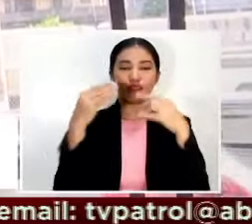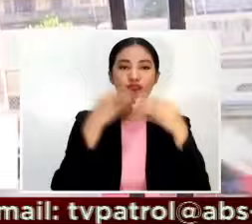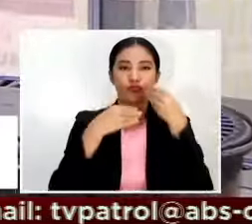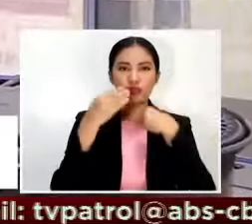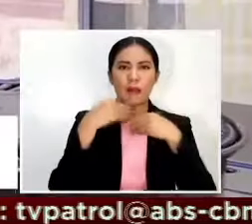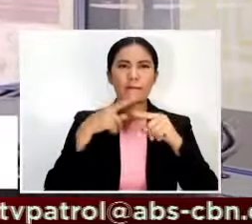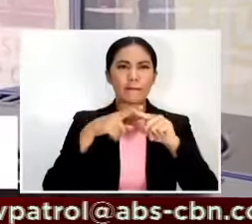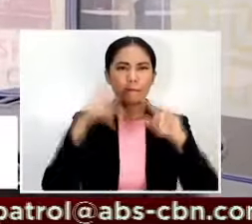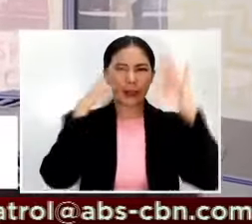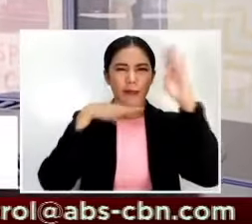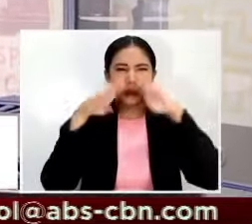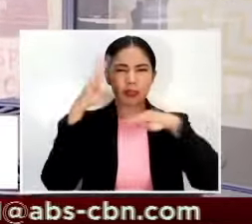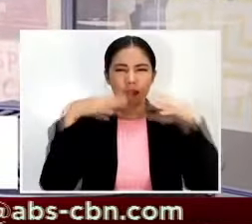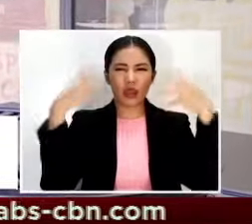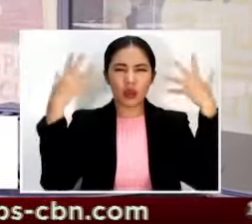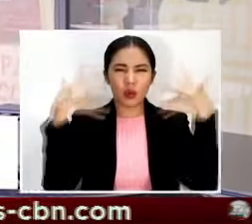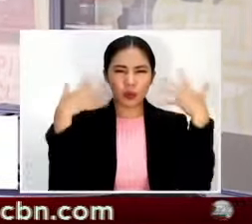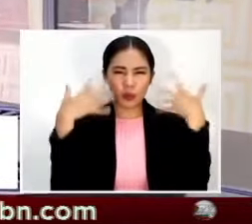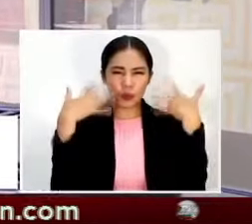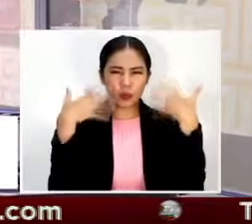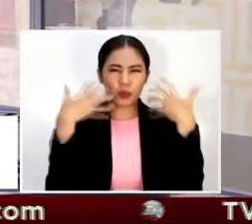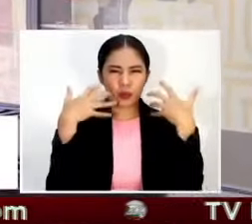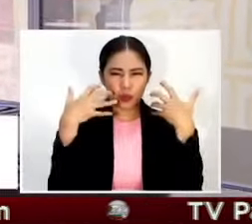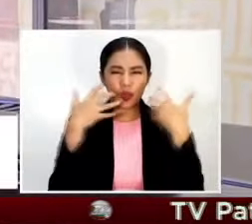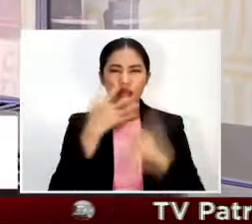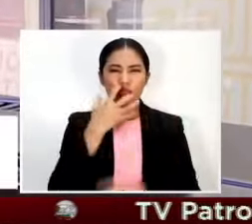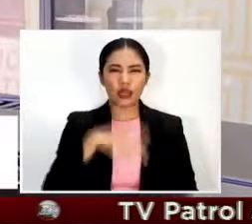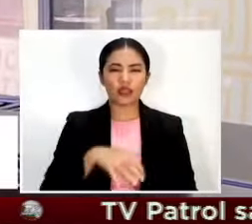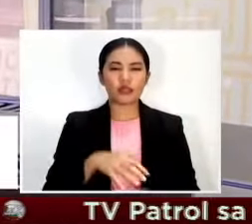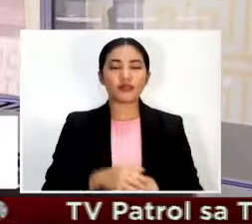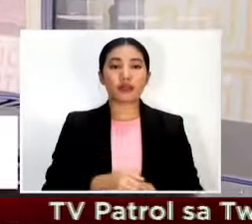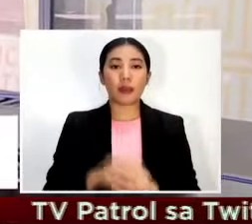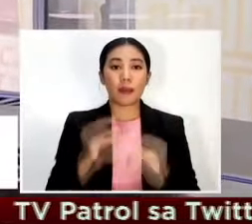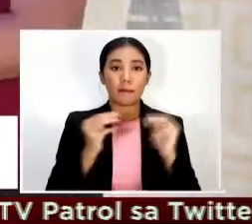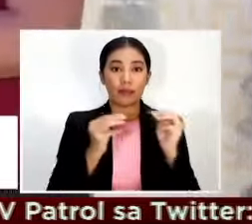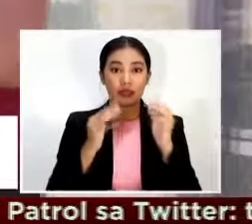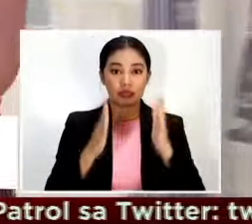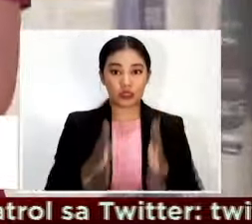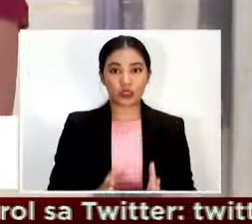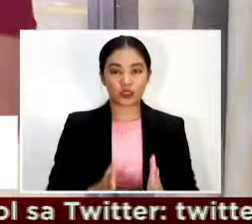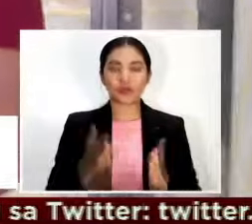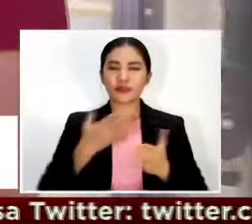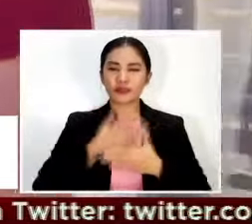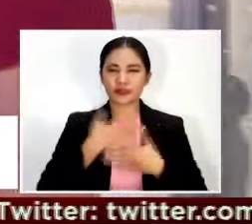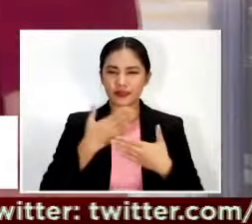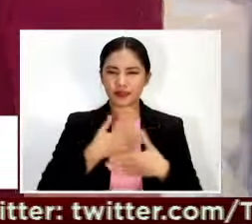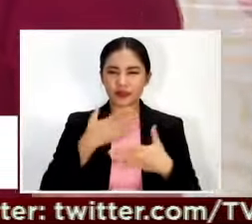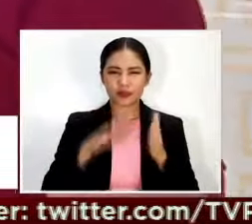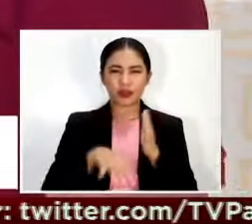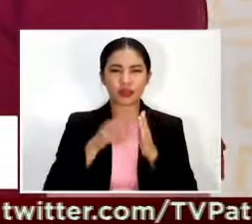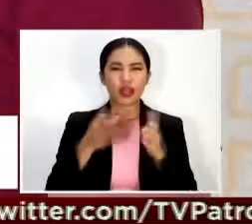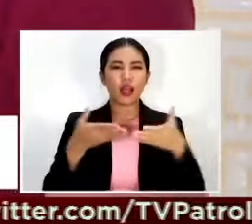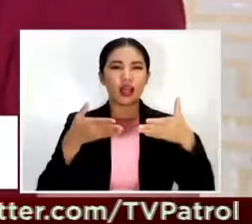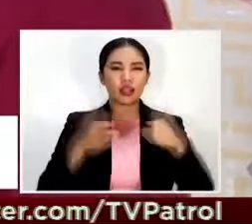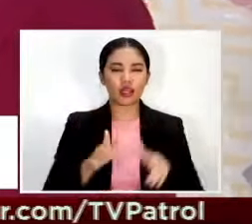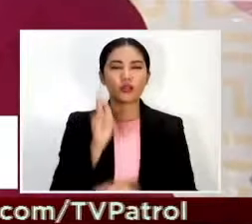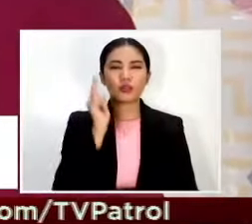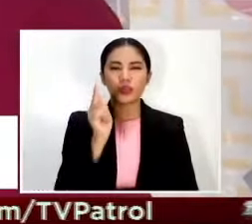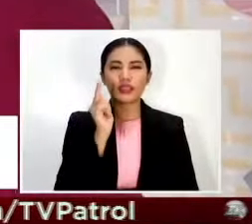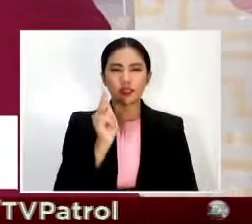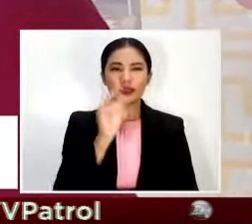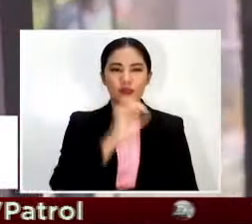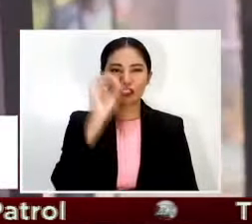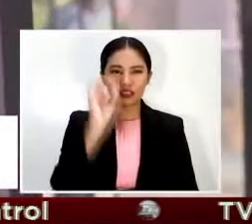panahon kaya laking tuwa ng manager na si Grace nang malamang papayaga na hanggang 20% na indoor dining